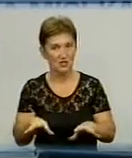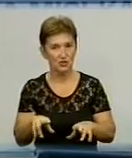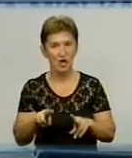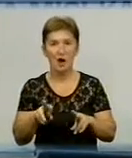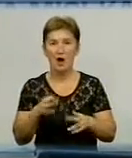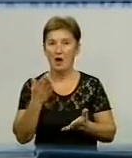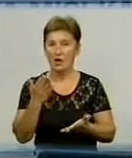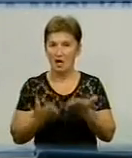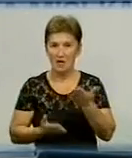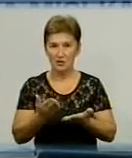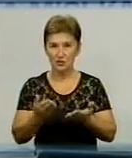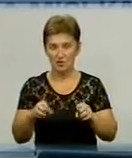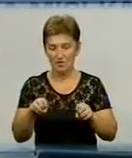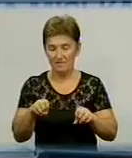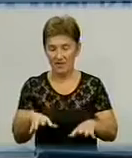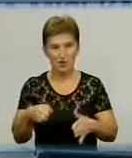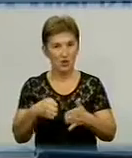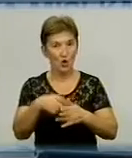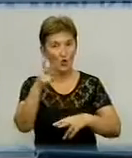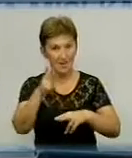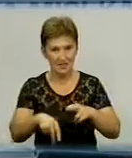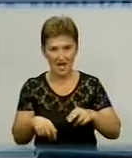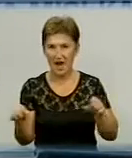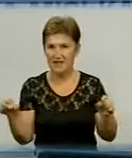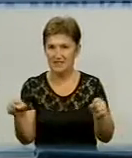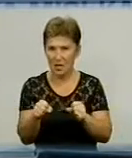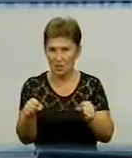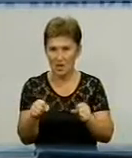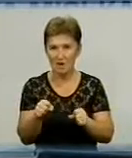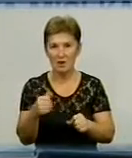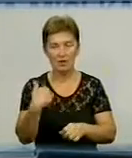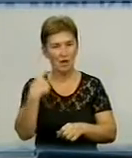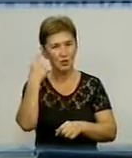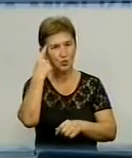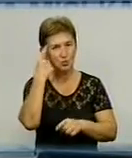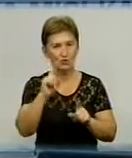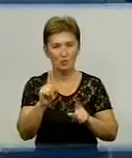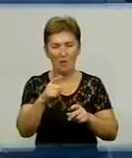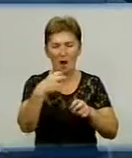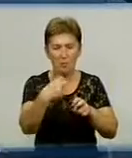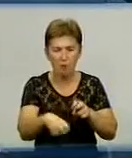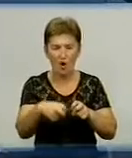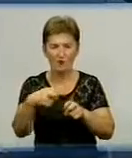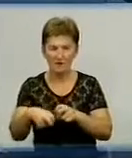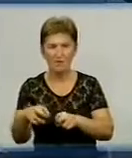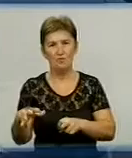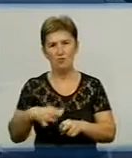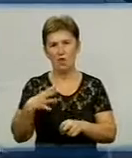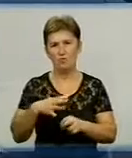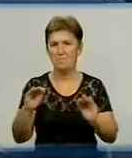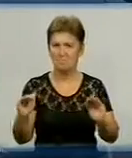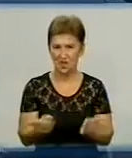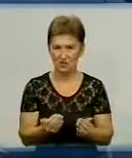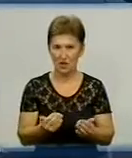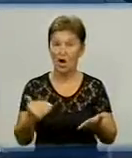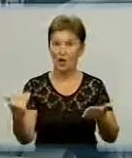якщо б ми вирішили цю проблему до кінця зими, я думаю, поривів би набагато було б менше. Тим часом в новому опалювальному